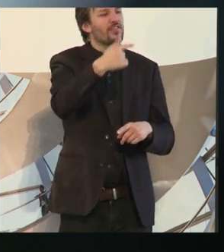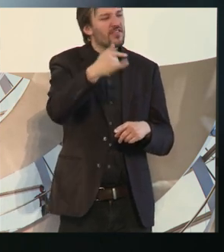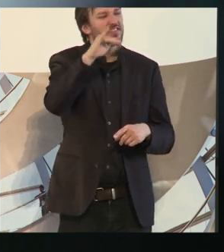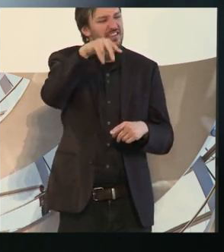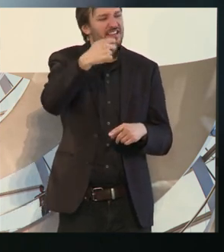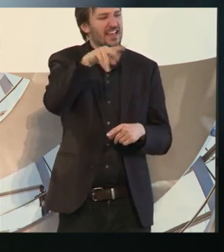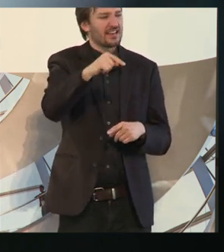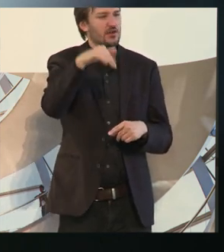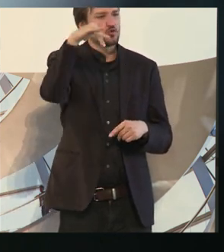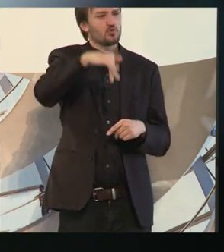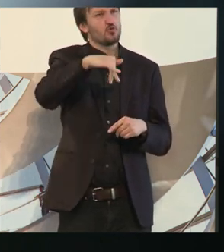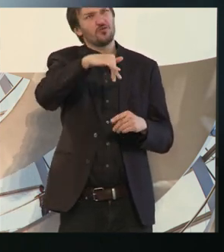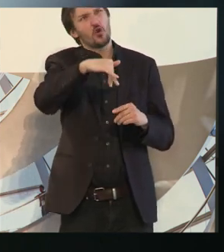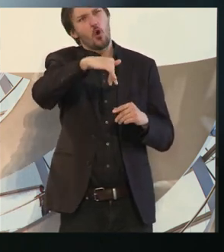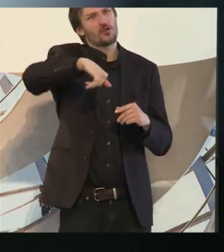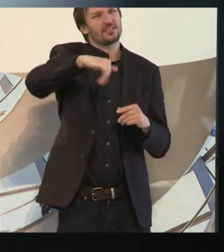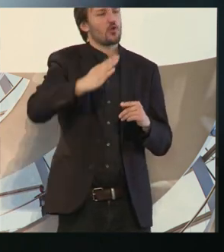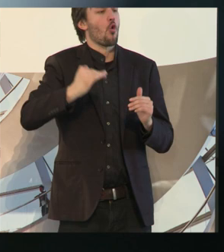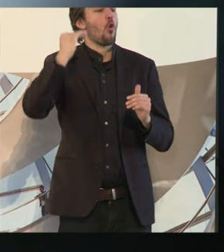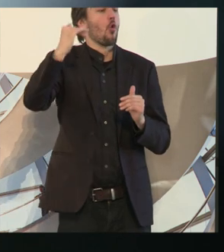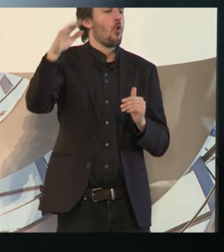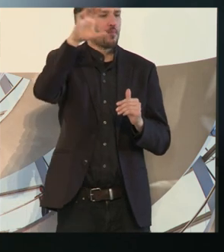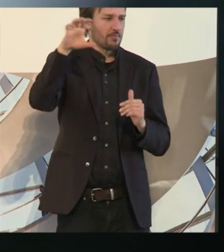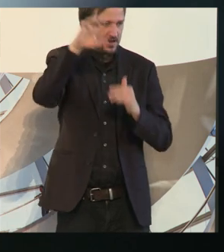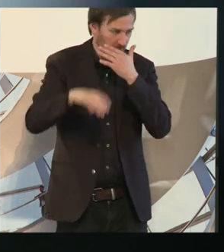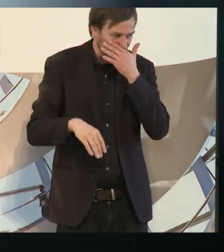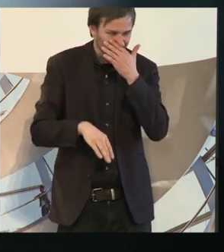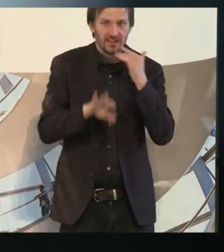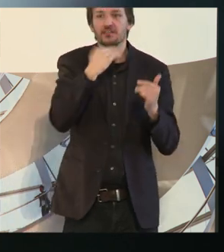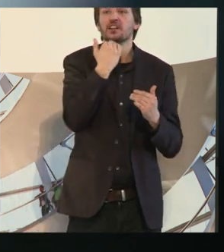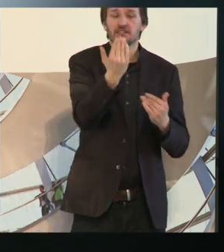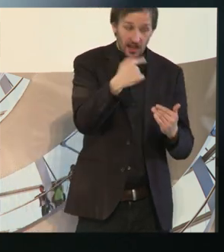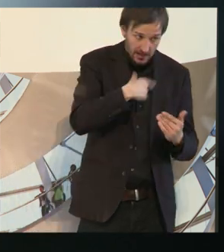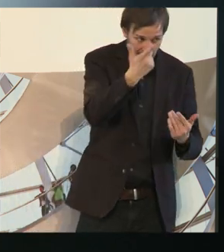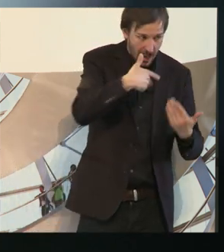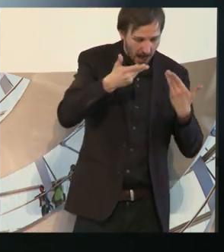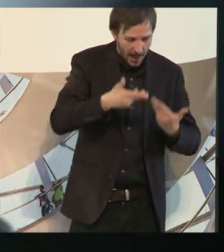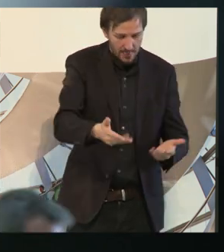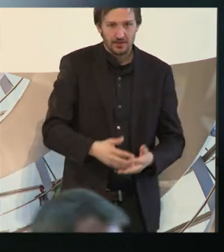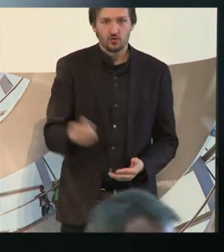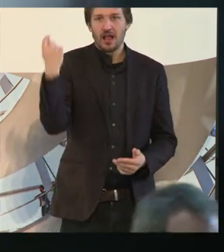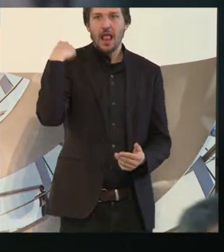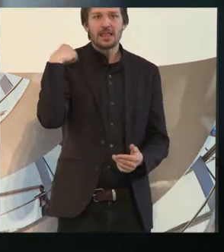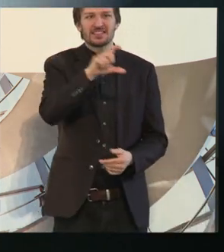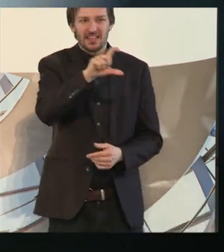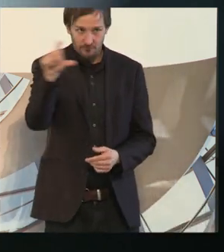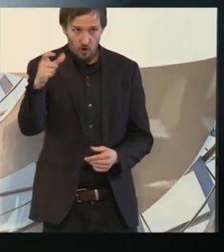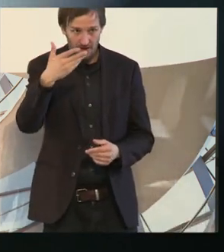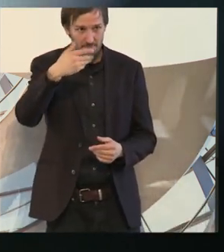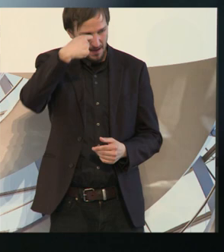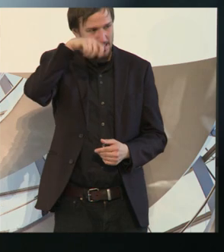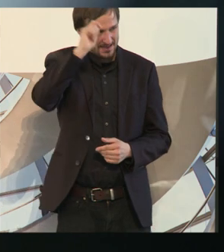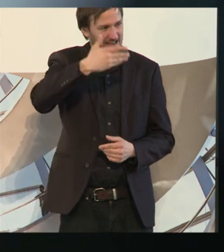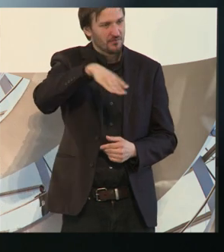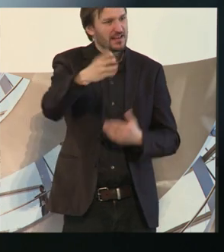Ich bin erstmal vielen Dank, dass ich heute da sein darf. Wir haben letzte Woche eine Schulung in Berlin gehabt